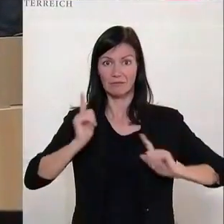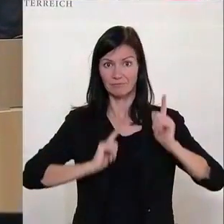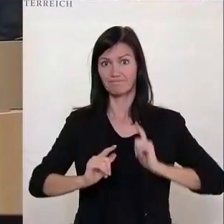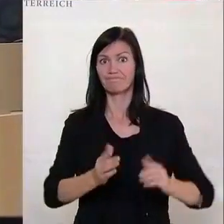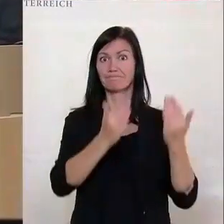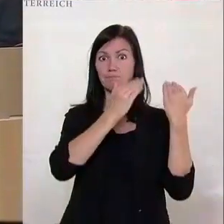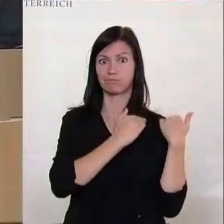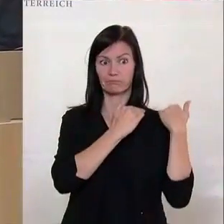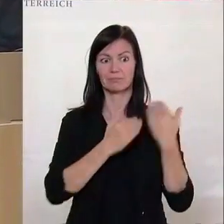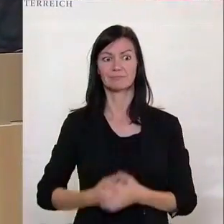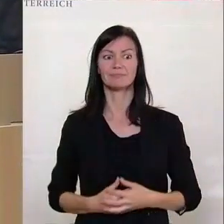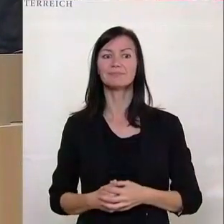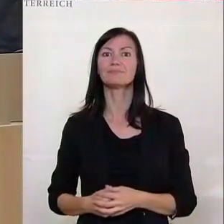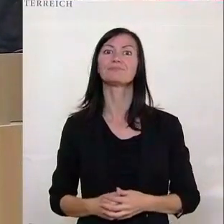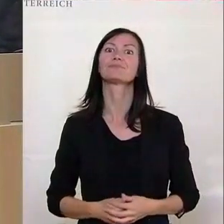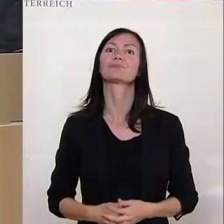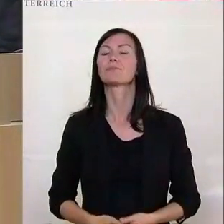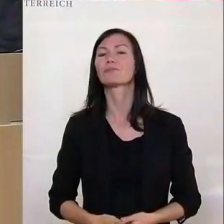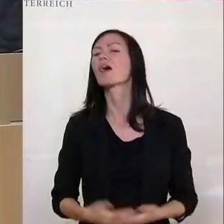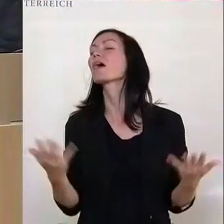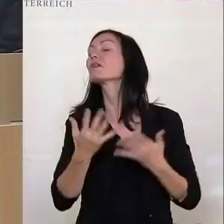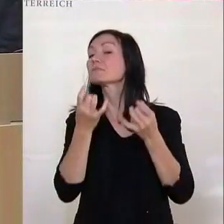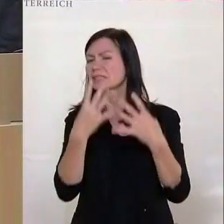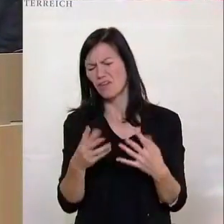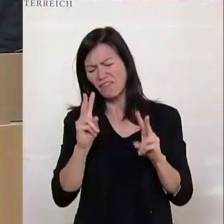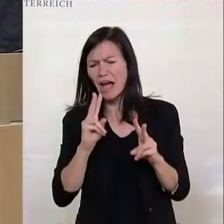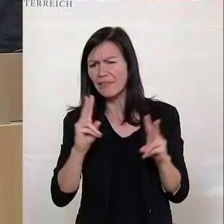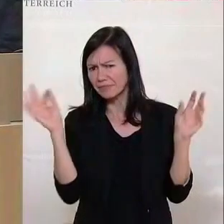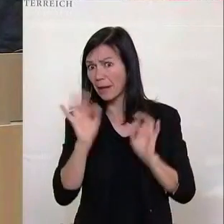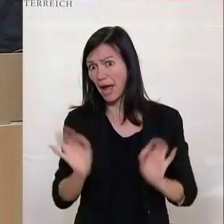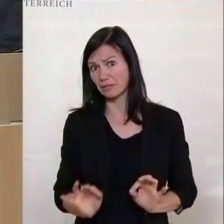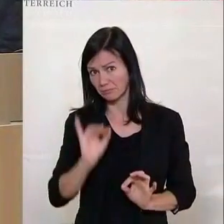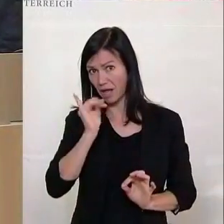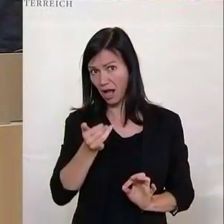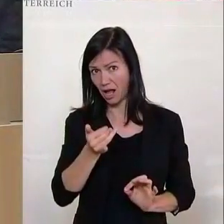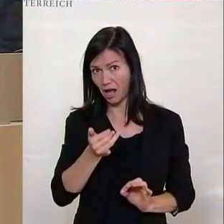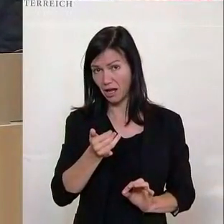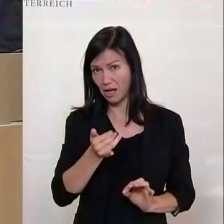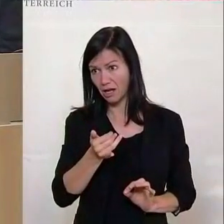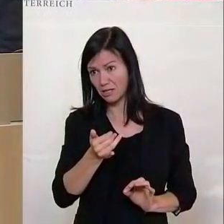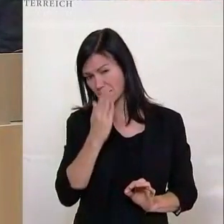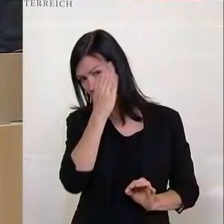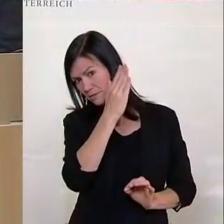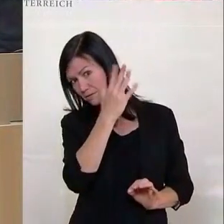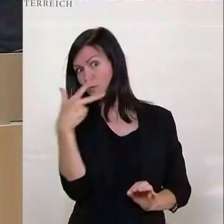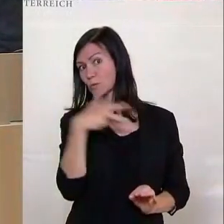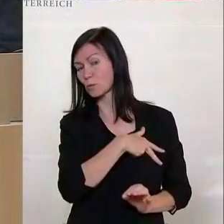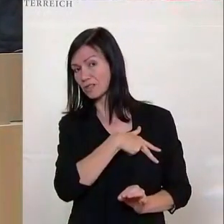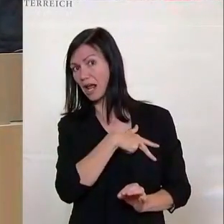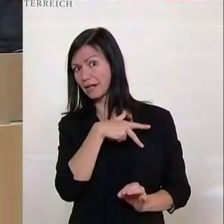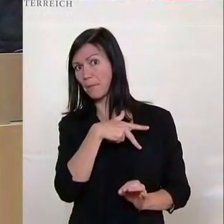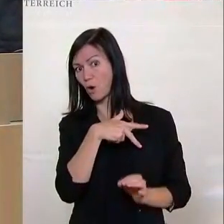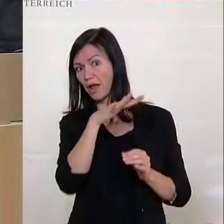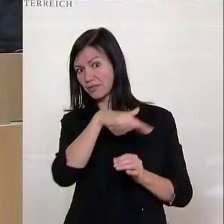Und es ist jetzt Folgendes passiert. Und das ist jetzt schon auch dramatisch. Und zwar, das geht auch meine Richtung zum sozialdemokratischen Block.